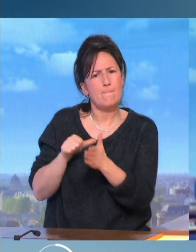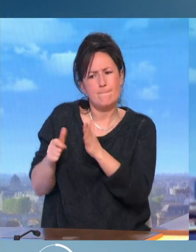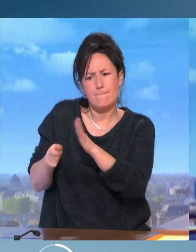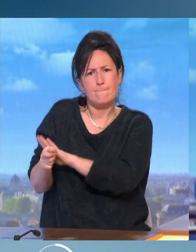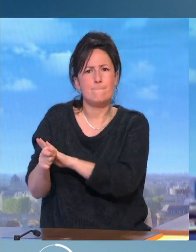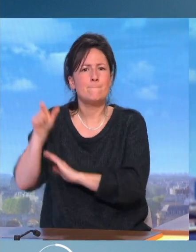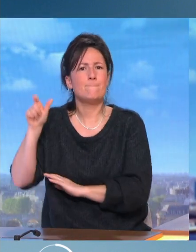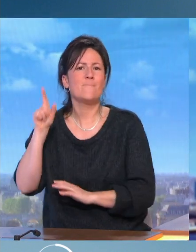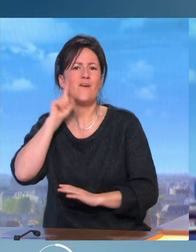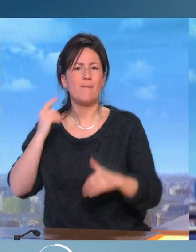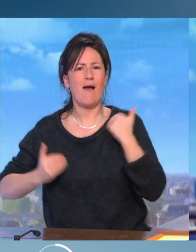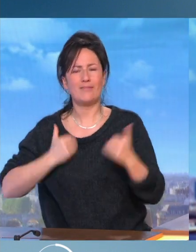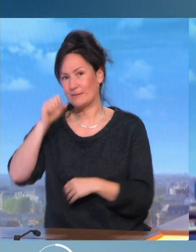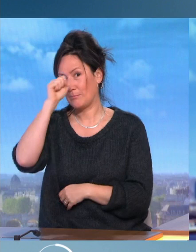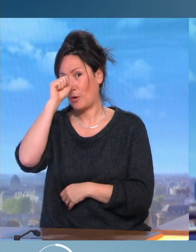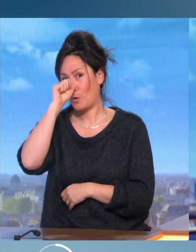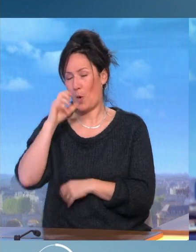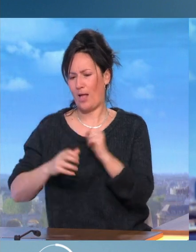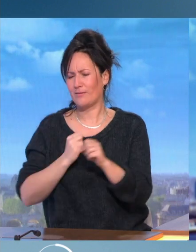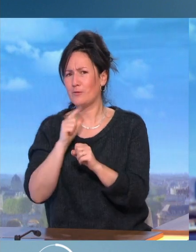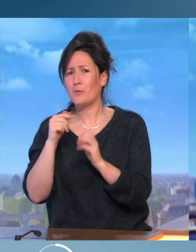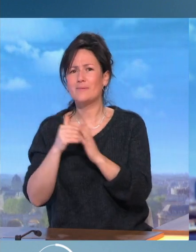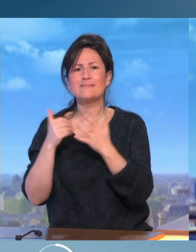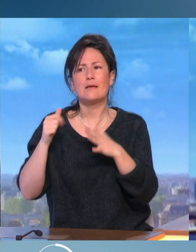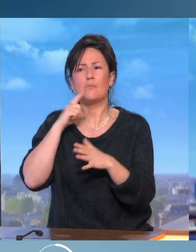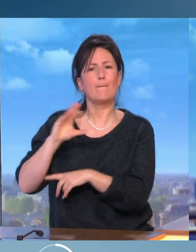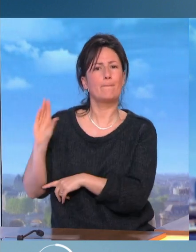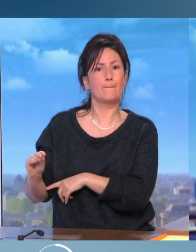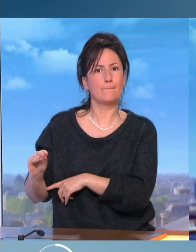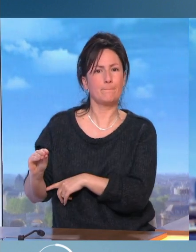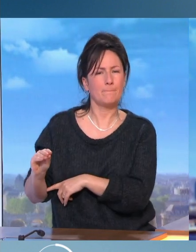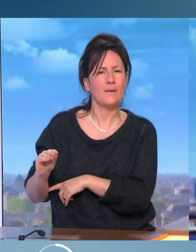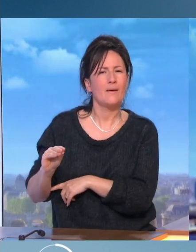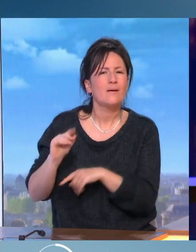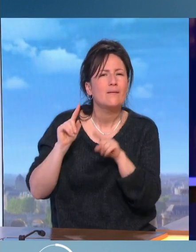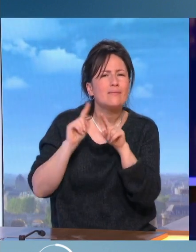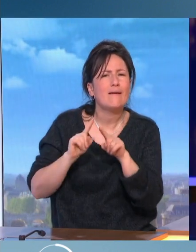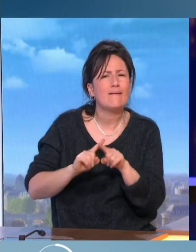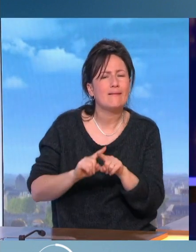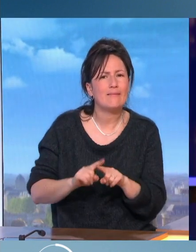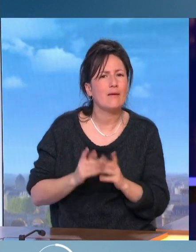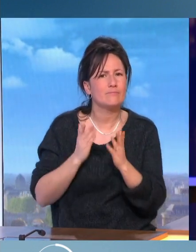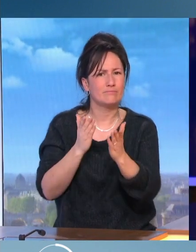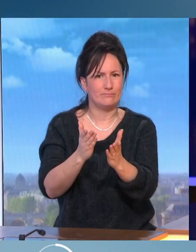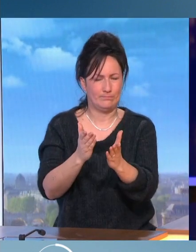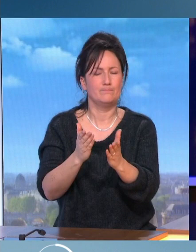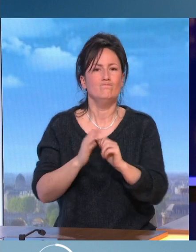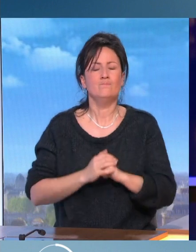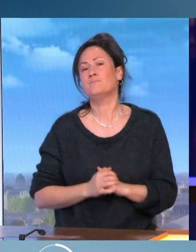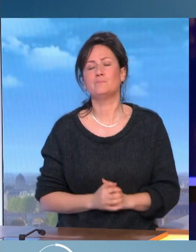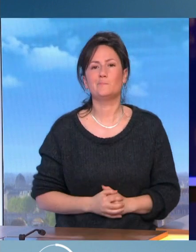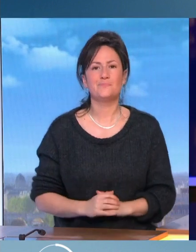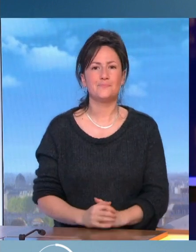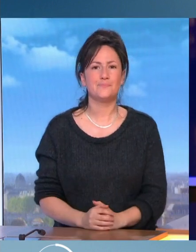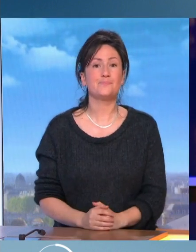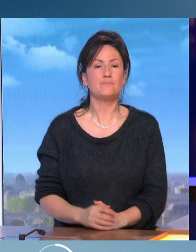2016 pour acheter son silence. On en reparlait tout de suite avec notre correspondant, Loïc Delamorme. Oui, absolument, Loïc. Les soutiens de Donald Trump sont mobilisés et prêts